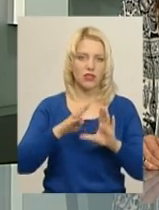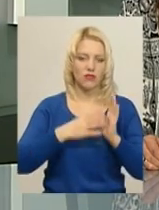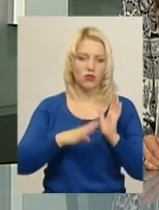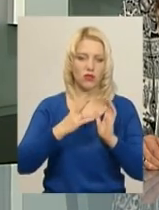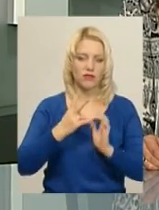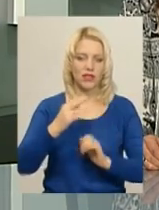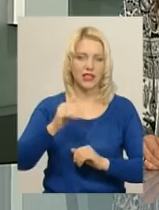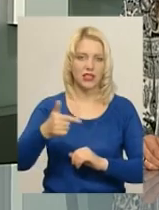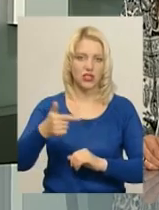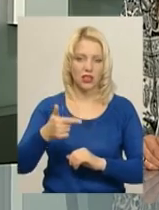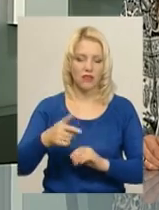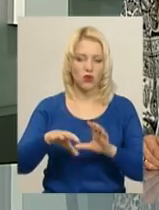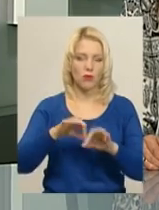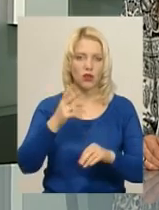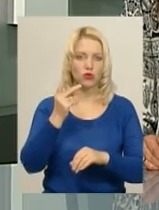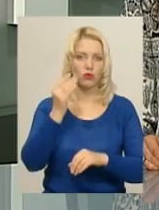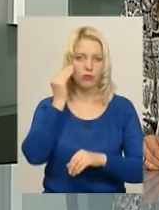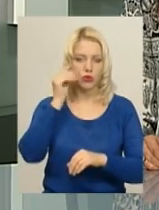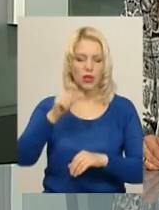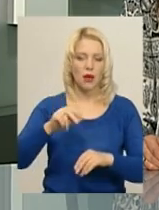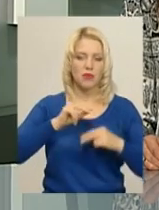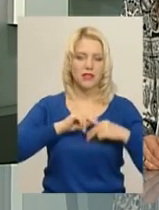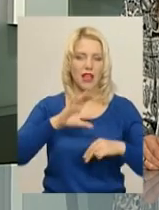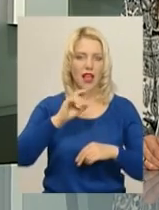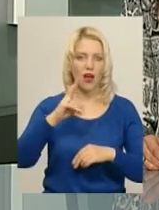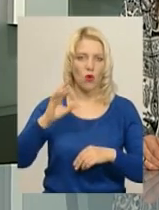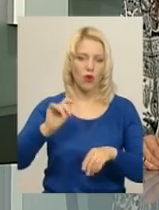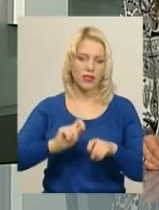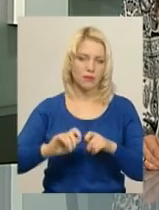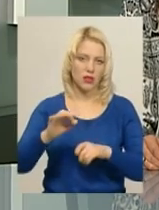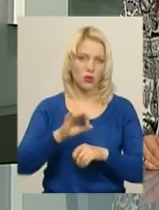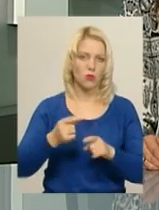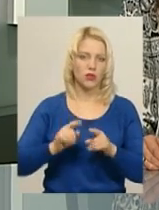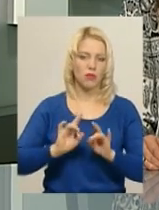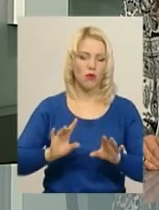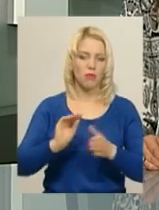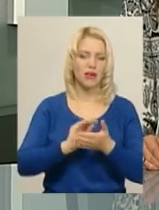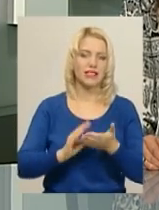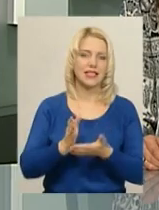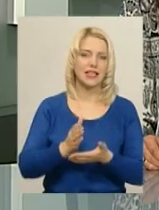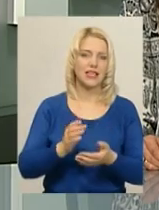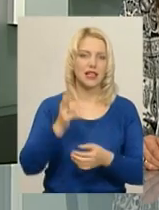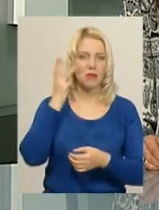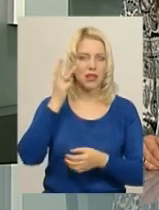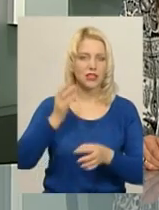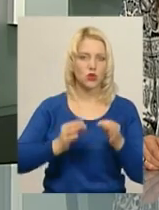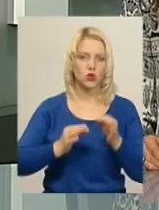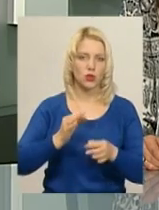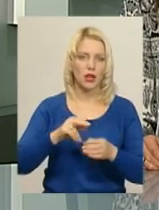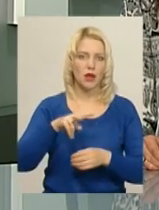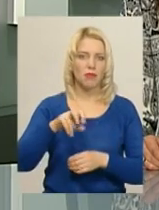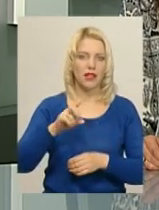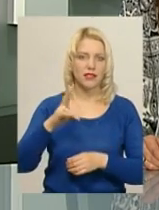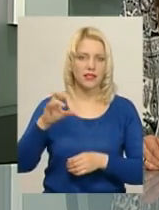обрали другому підозрюваному – працівнику Держекоінспекції області. Про це повідомила прес-секретар Хмельницького міськрайонного суду Алла